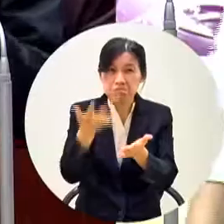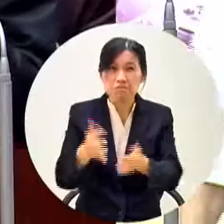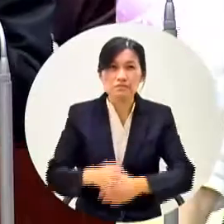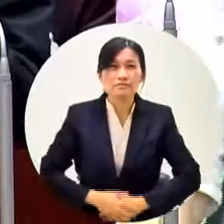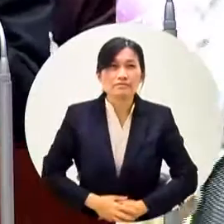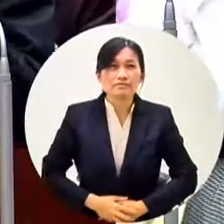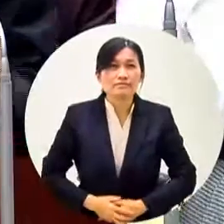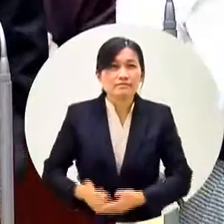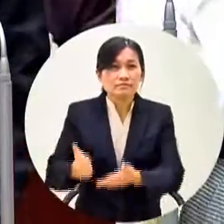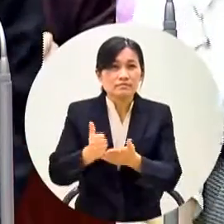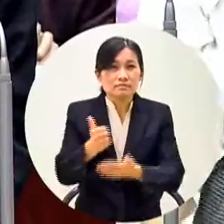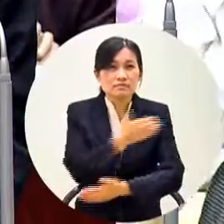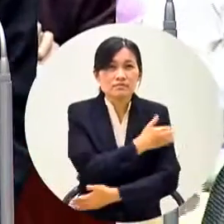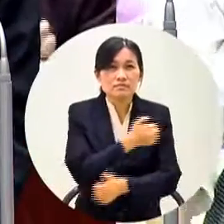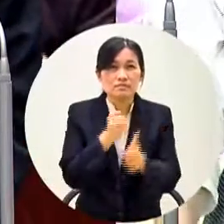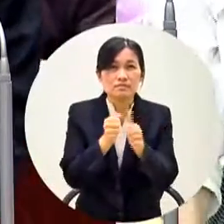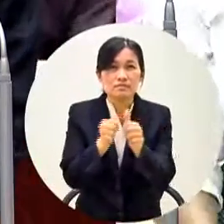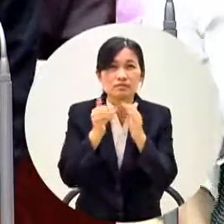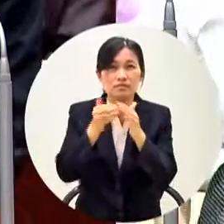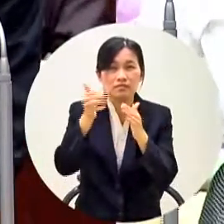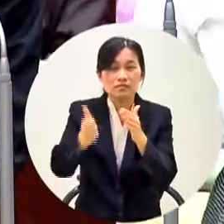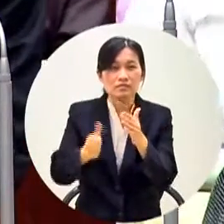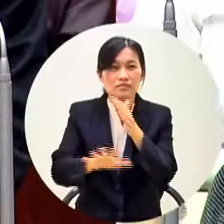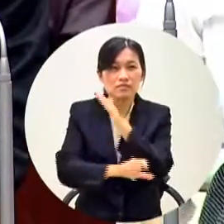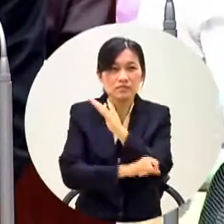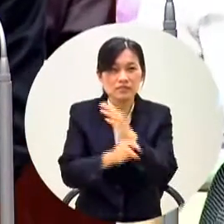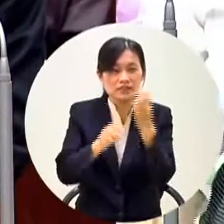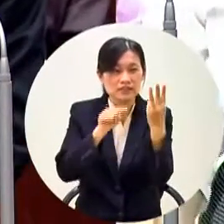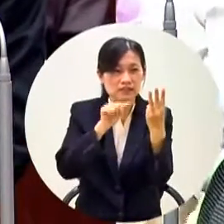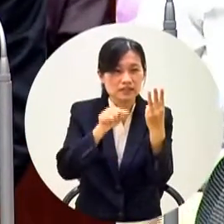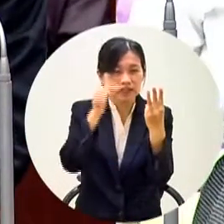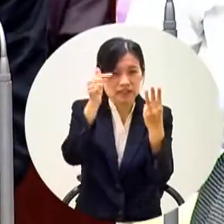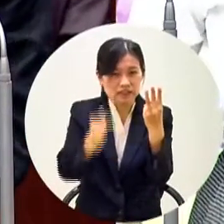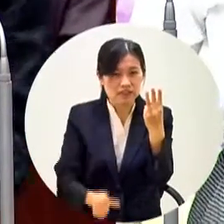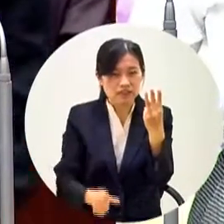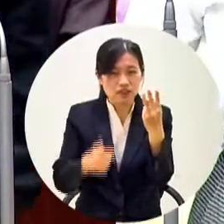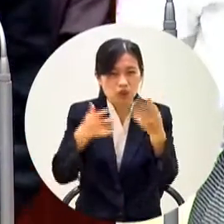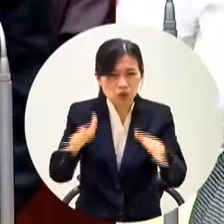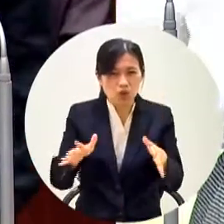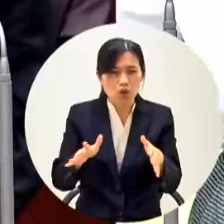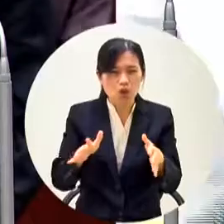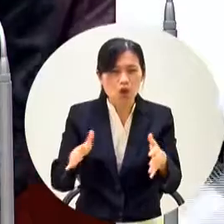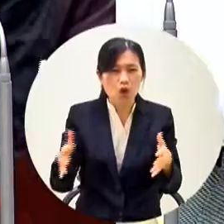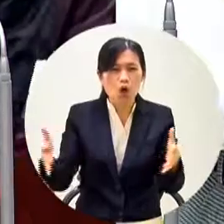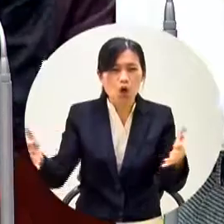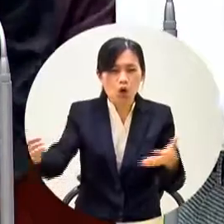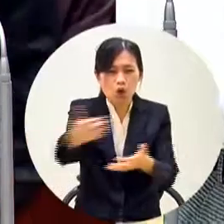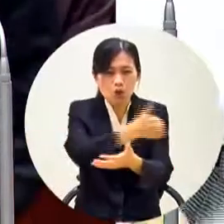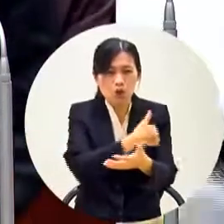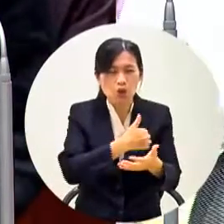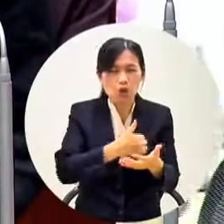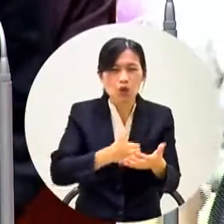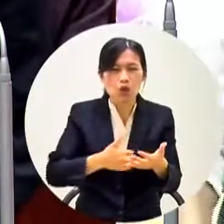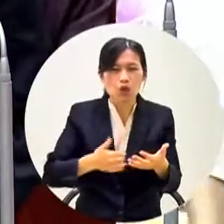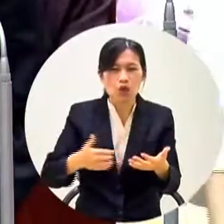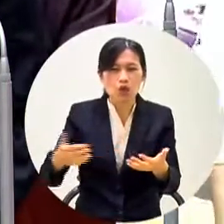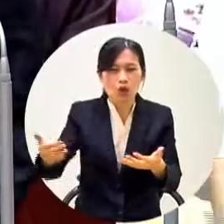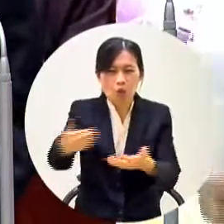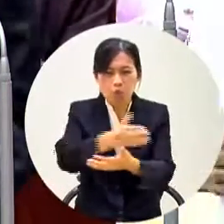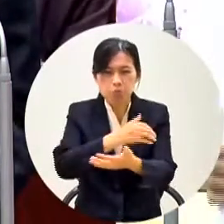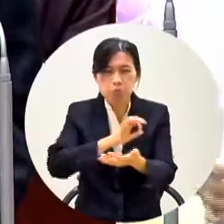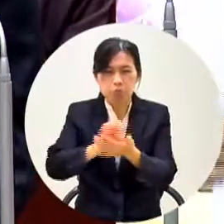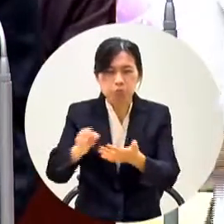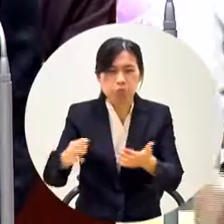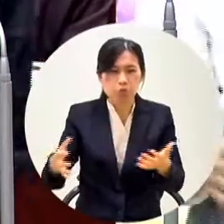請陳副市長簡單答覆請陳上這個三億多我們目前都是才統收統支的方式他進到市政這個大水庫